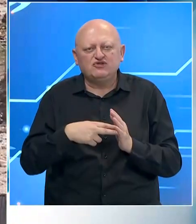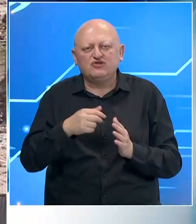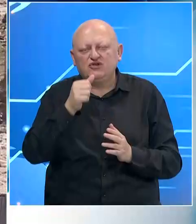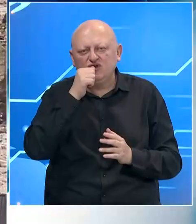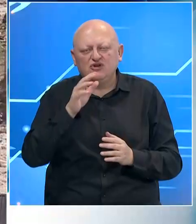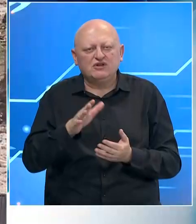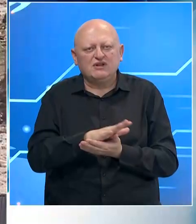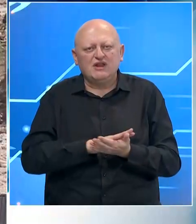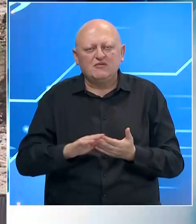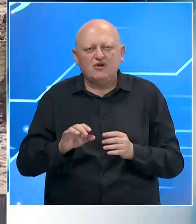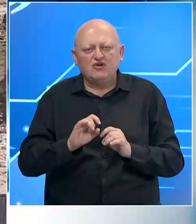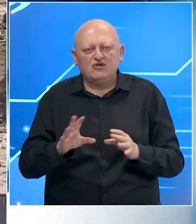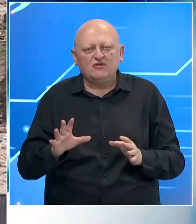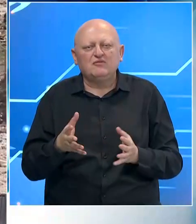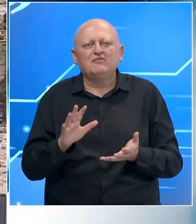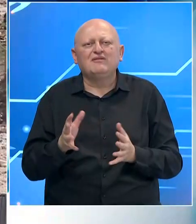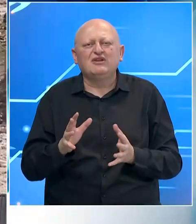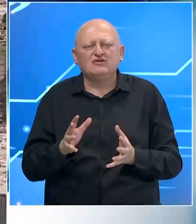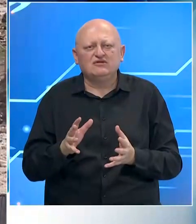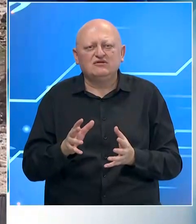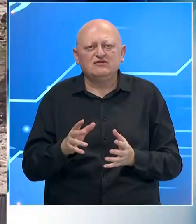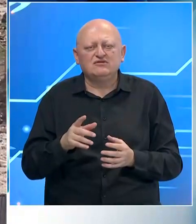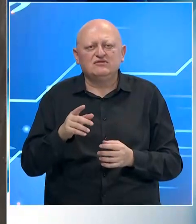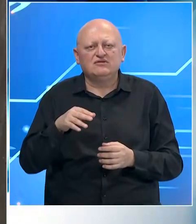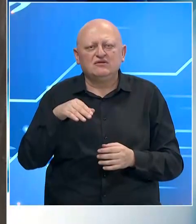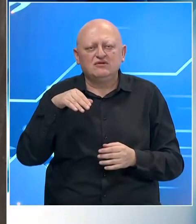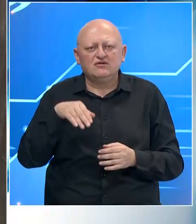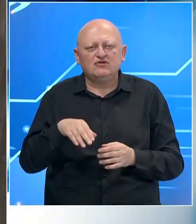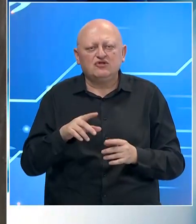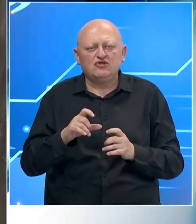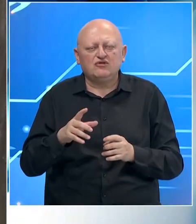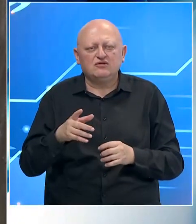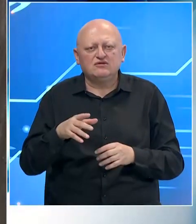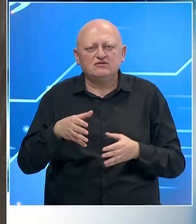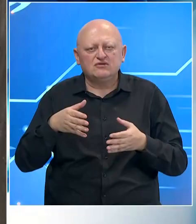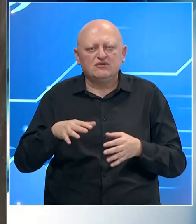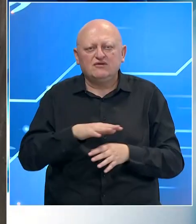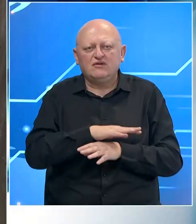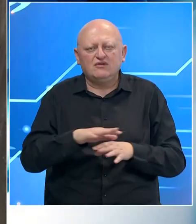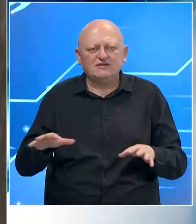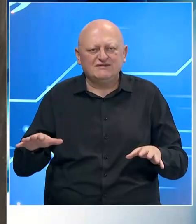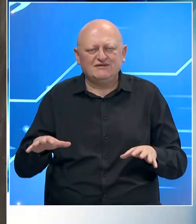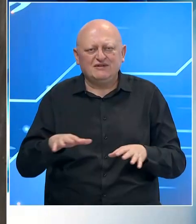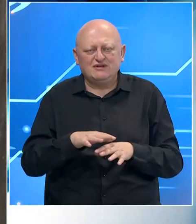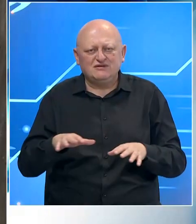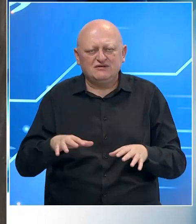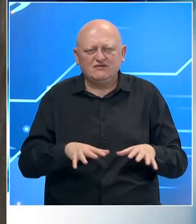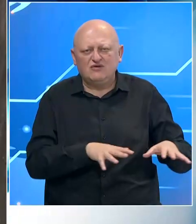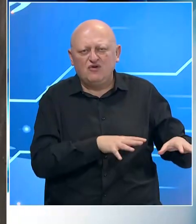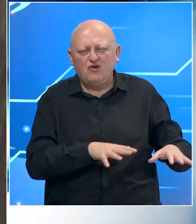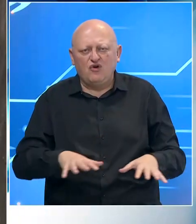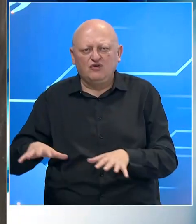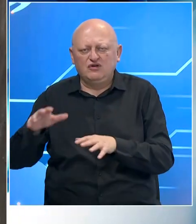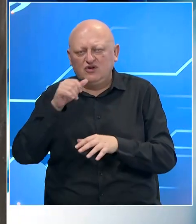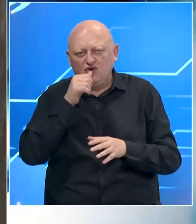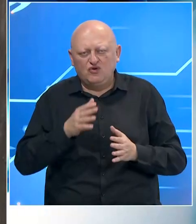vode, nemaju ništa. Međutim, donji dio Sultića, gdje je mezar i to, to je sve u bujici, to znači